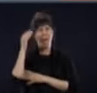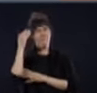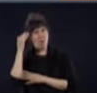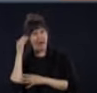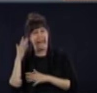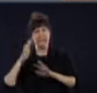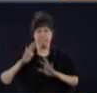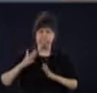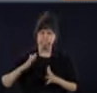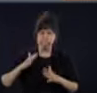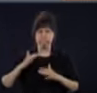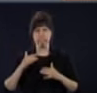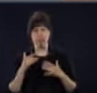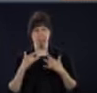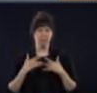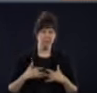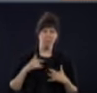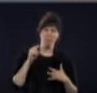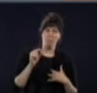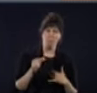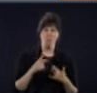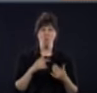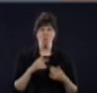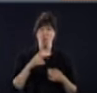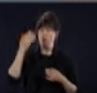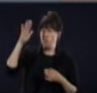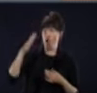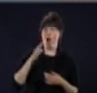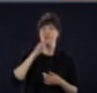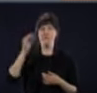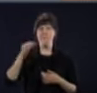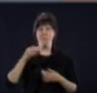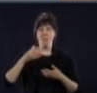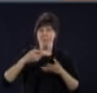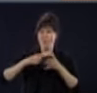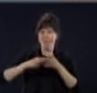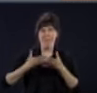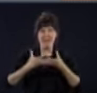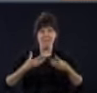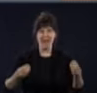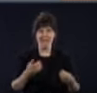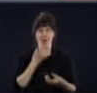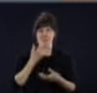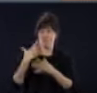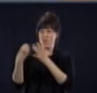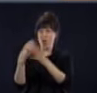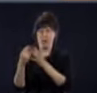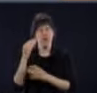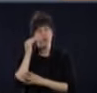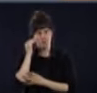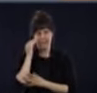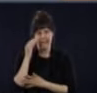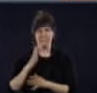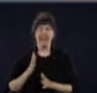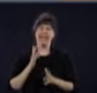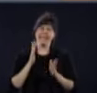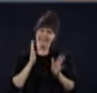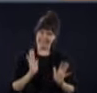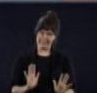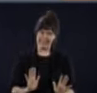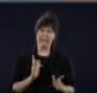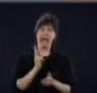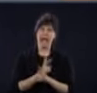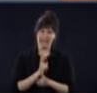les beaux jours arrivent, ça donne le goût de sortir, ça donne le goût d'aller visiter. Ça fait qu'on va vouloir donner ce droit-là aux gens dès que ça va être possible, mais aujourd